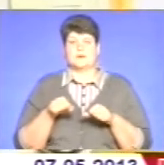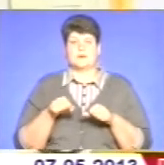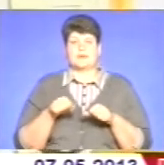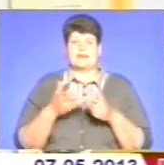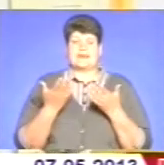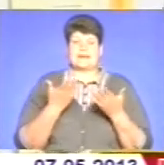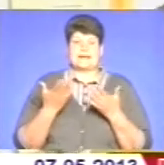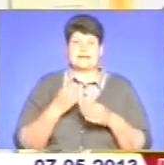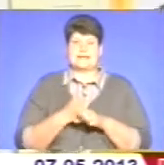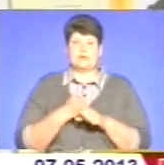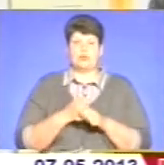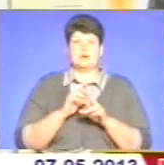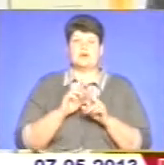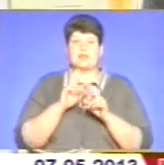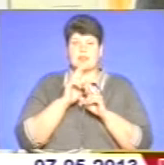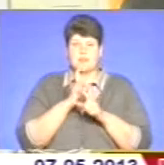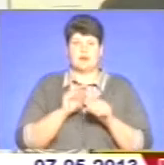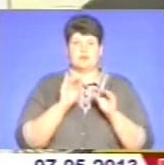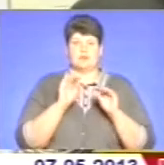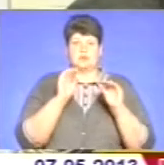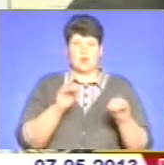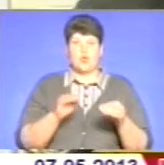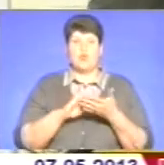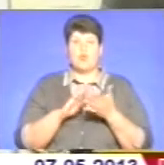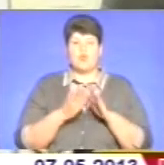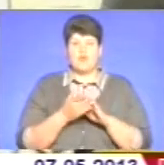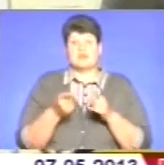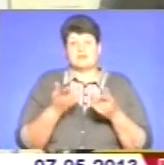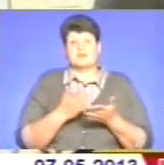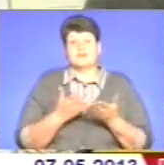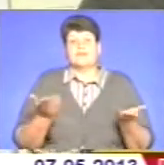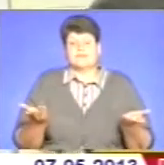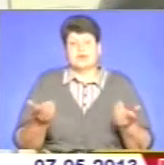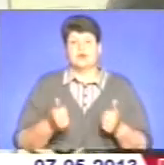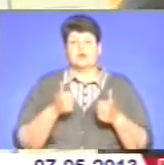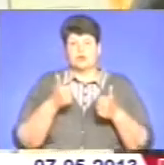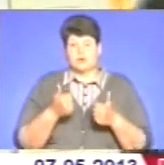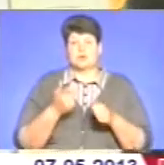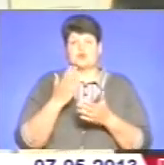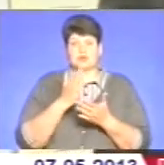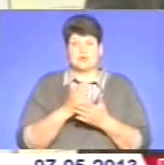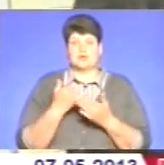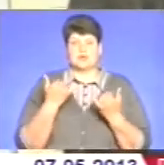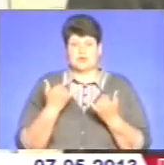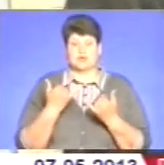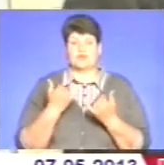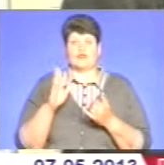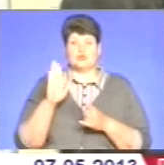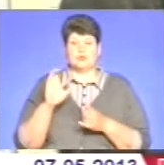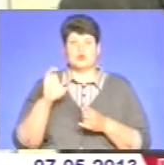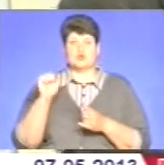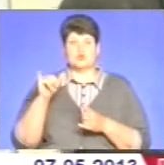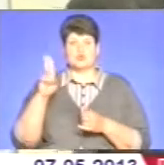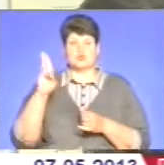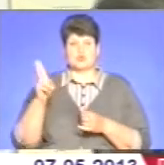роботи не так експонуються, бо умови в нас такі, які є. І дуже добре, що в нас сьогодні є Володимир Сушко, директор